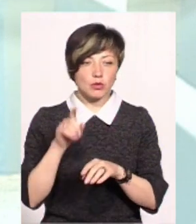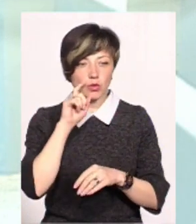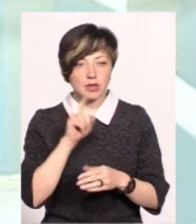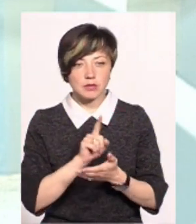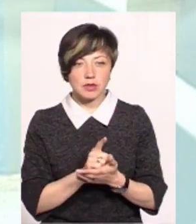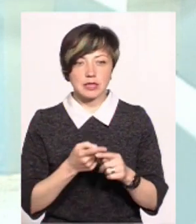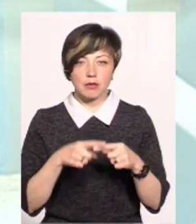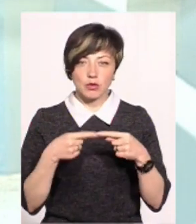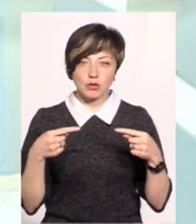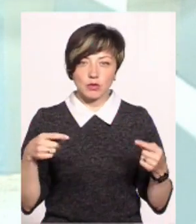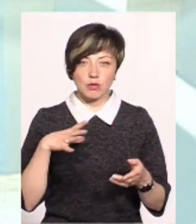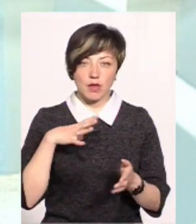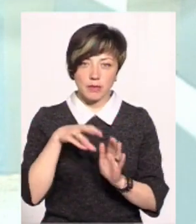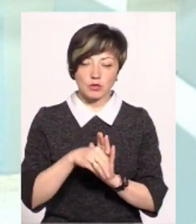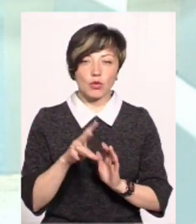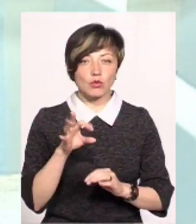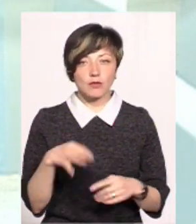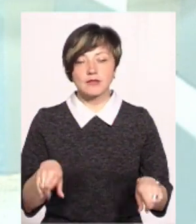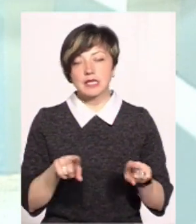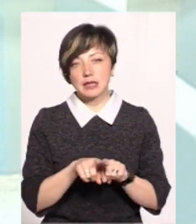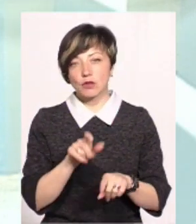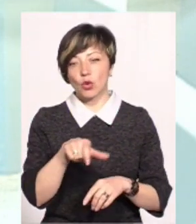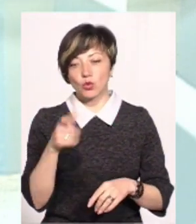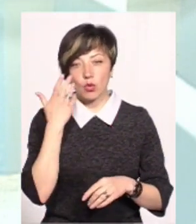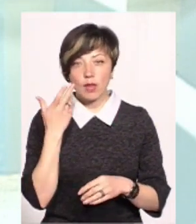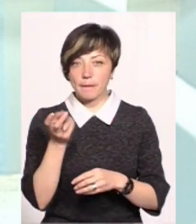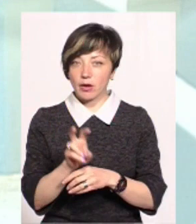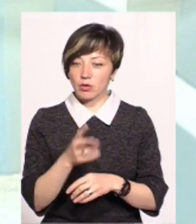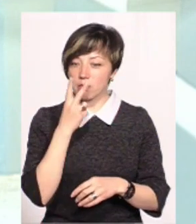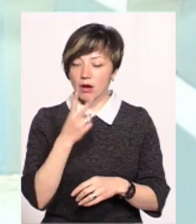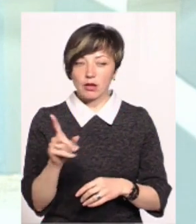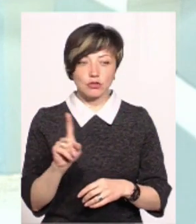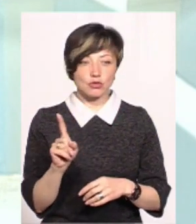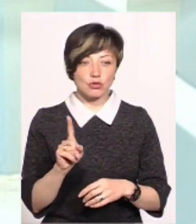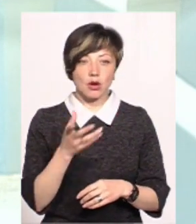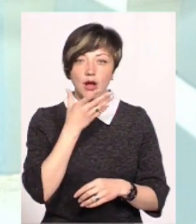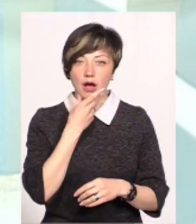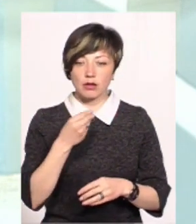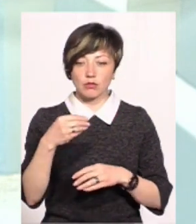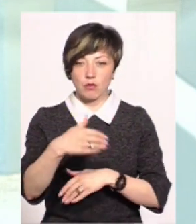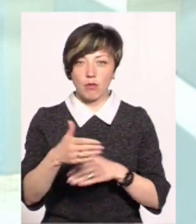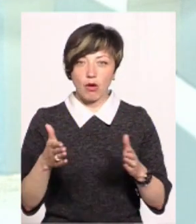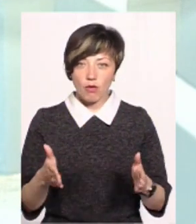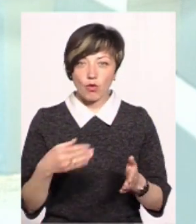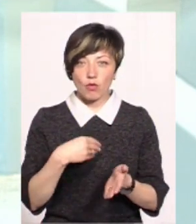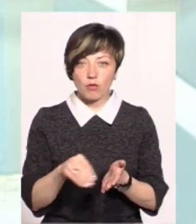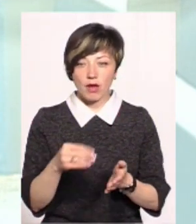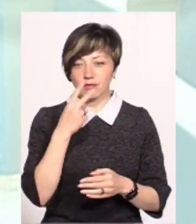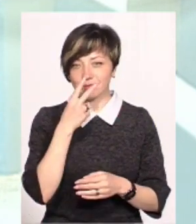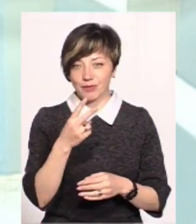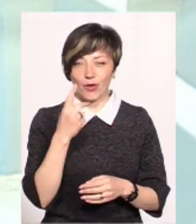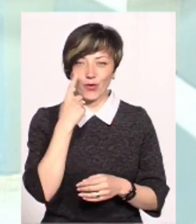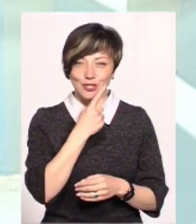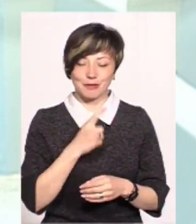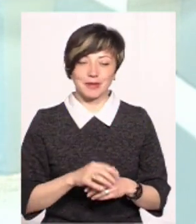обеспокоїв, щоб ця продукція була присутня. Але все рівно люди, коли туди приходять і бачать, що воно є гарно упаковане, все рівно купляють, і чима